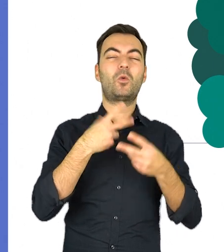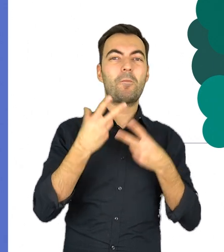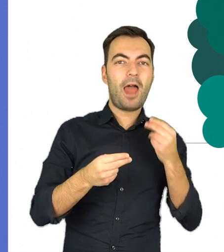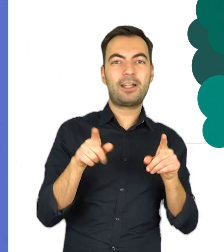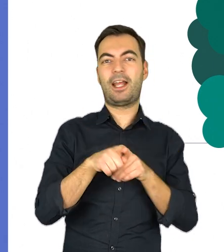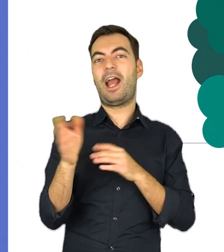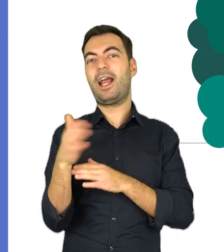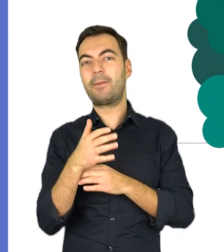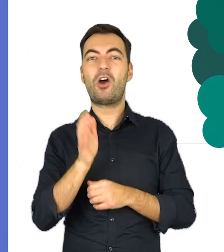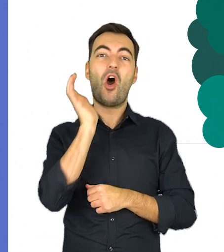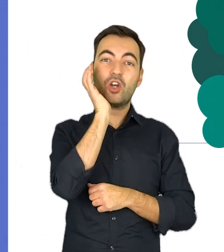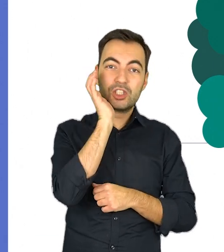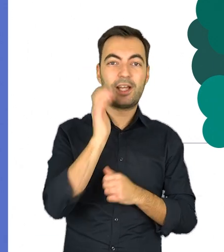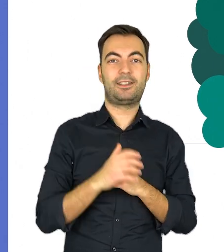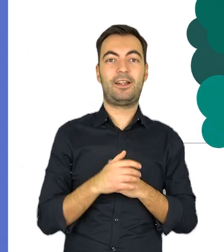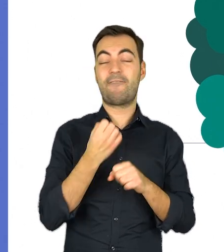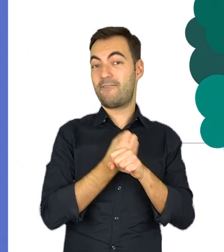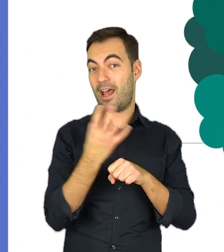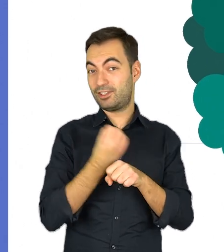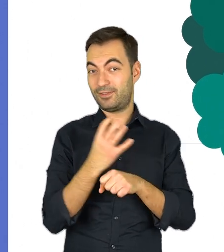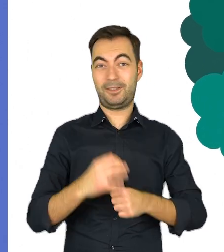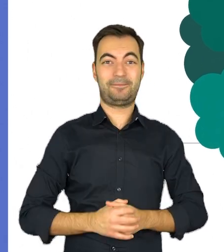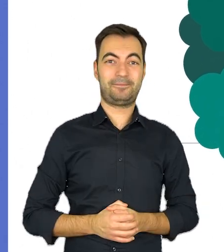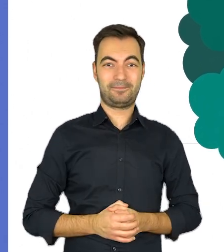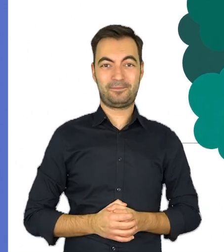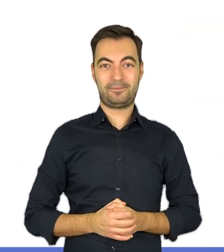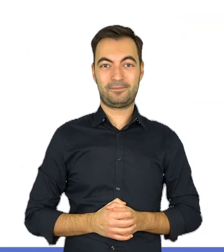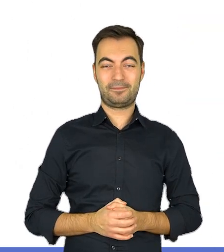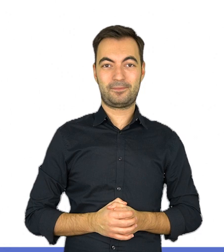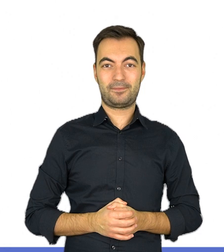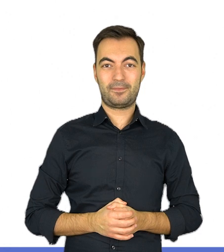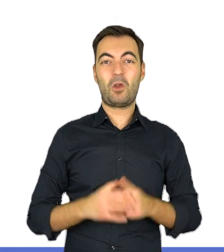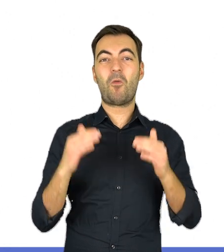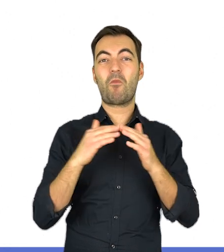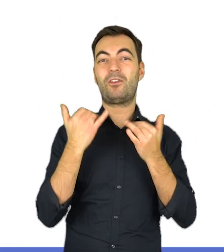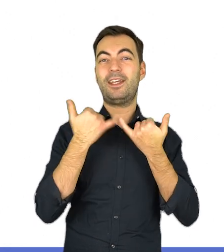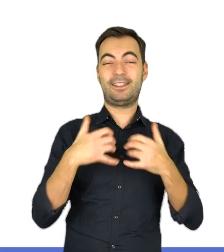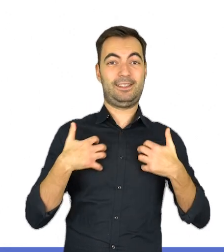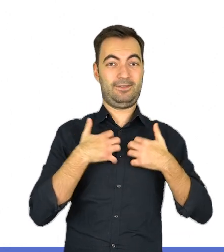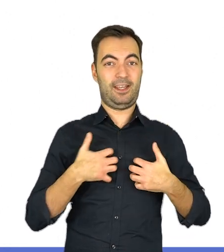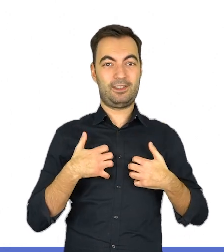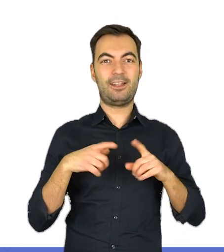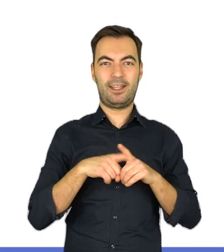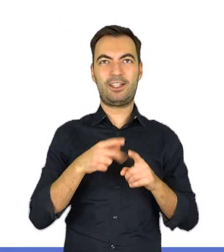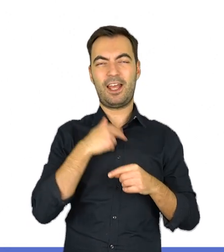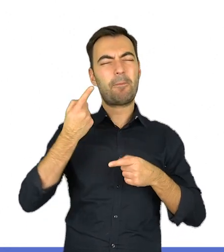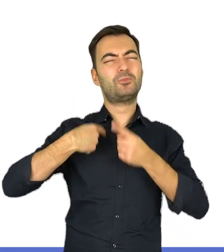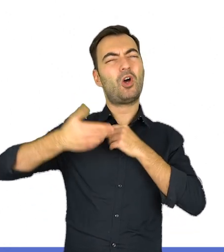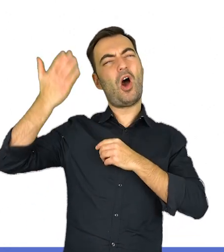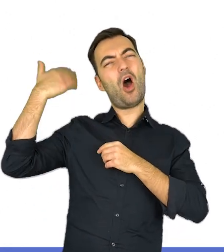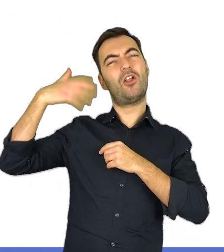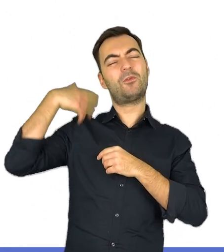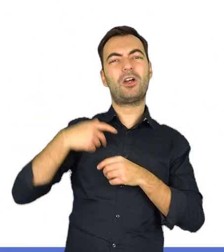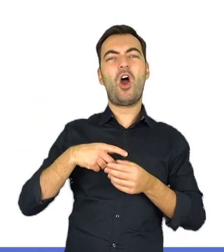mlecznych, a także ryb, orzechów i warzyw. W odróżnieniu od większości zwierząt i od naszych